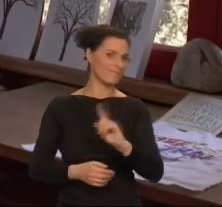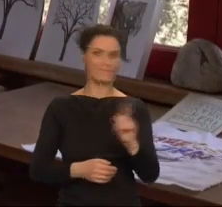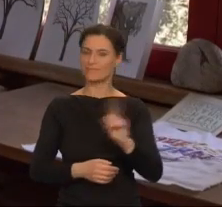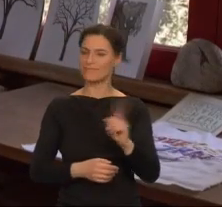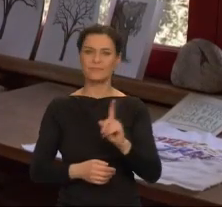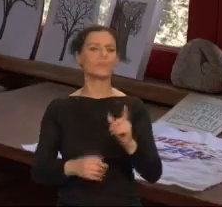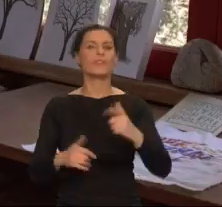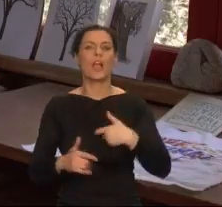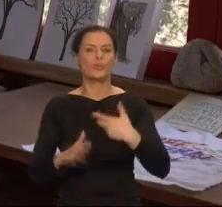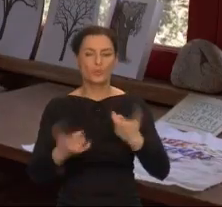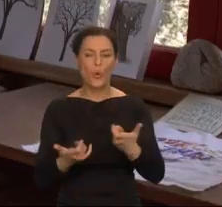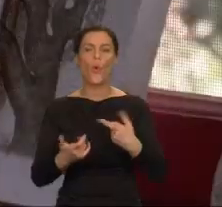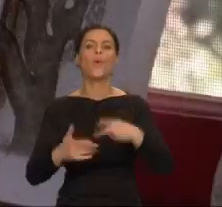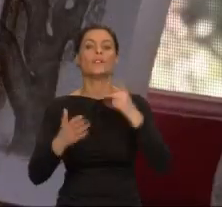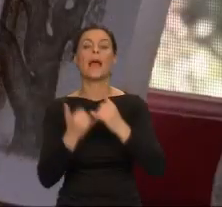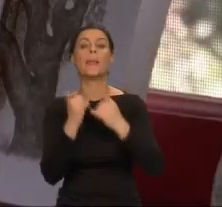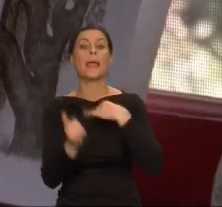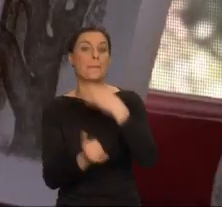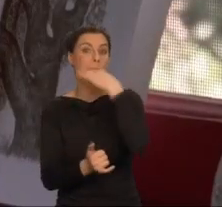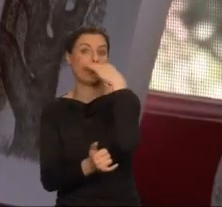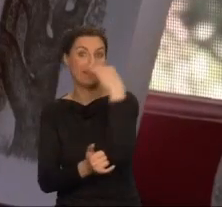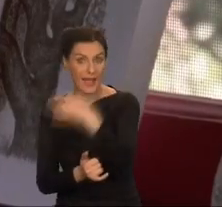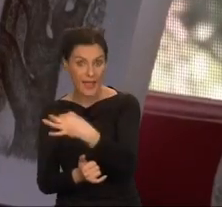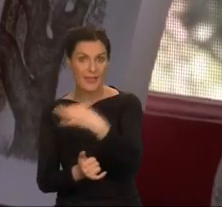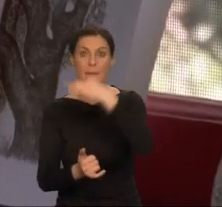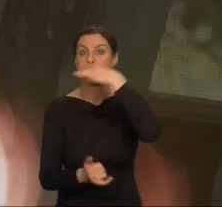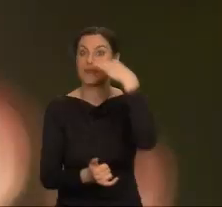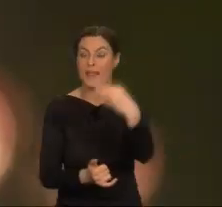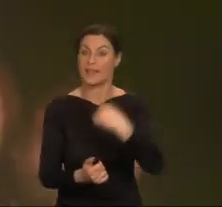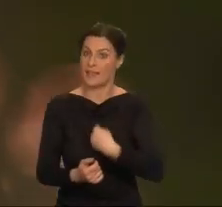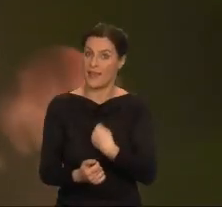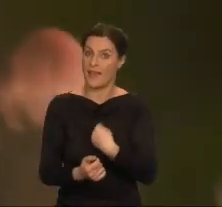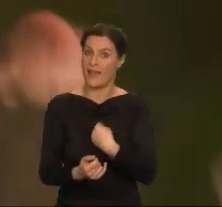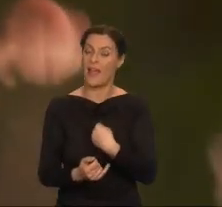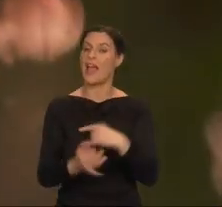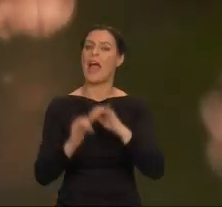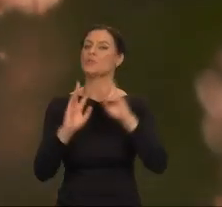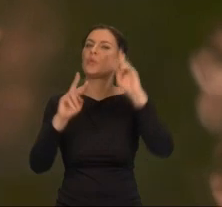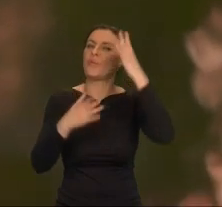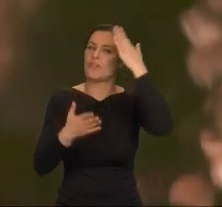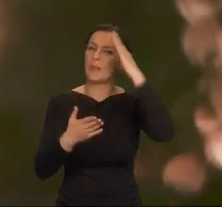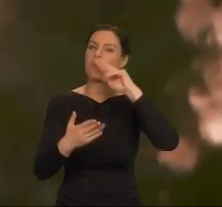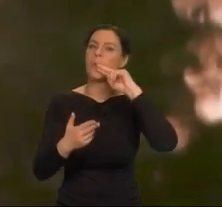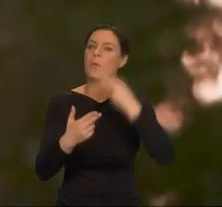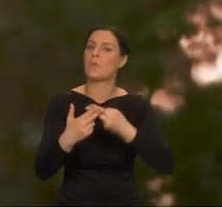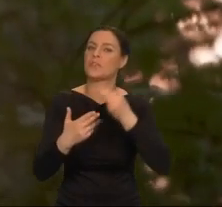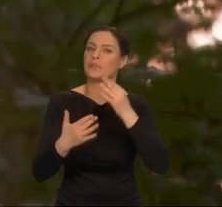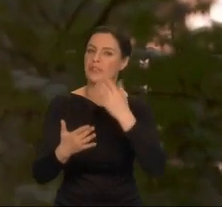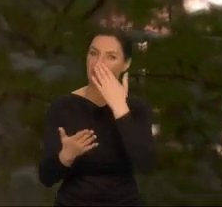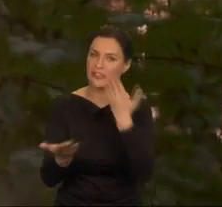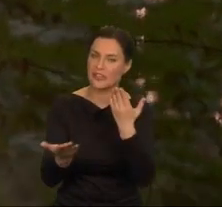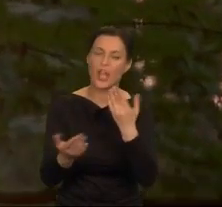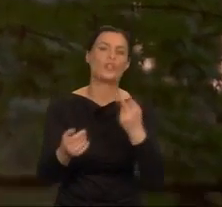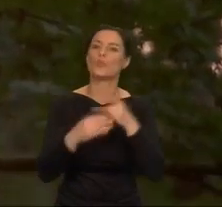Otwieram drzwi i okna. Skąd mam wiedzieć, kto wejdzie tymi drzwiami i co zobaczycie za